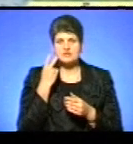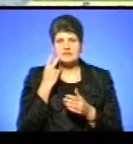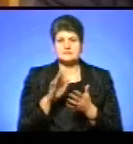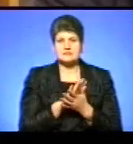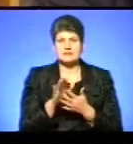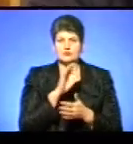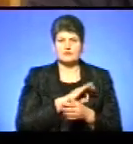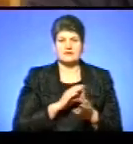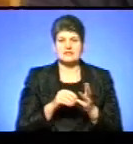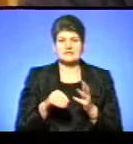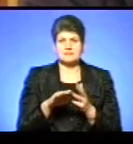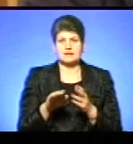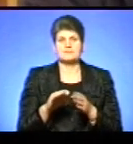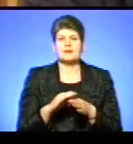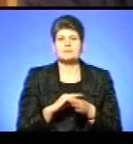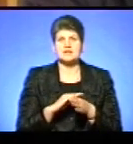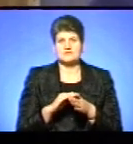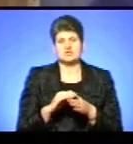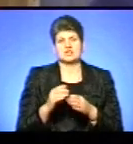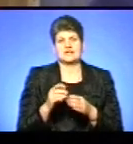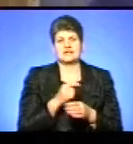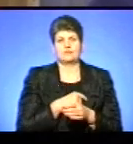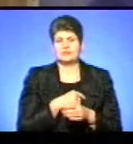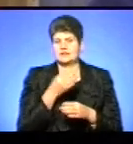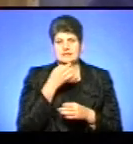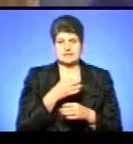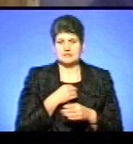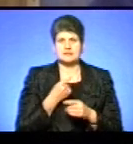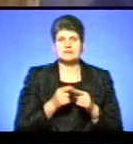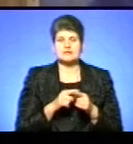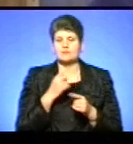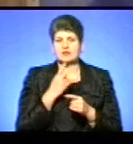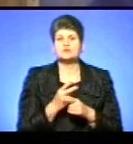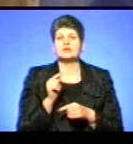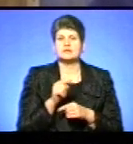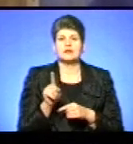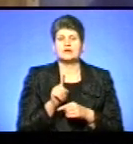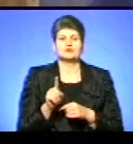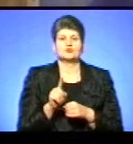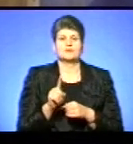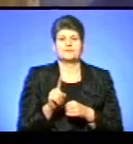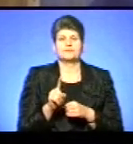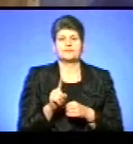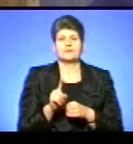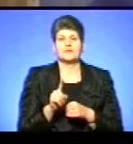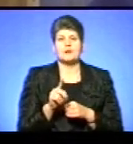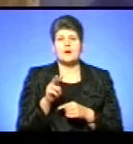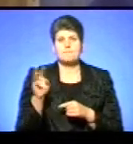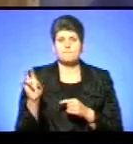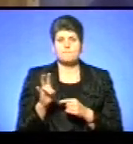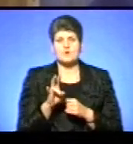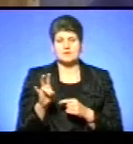землі. Прізвище депутата нам не сказав. Даний відеозапис демонструє те, що насельники Почаївської лаври, монахи,